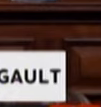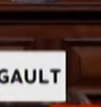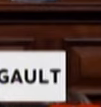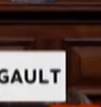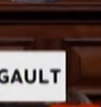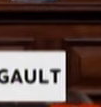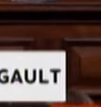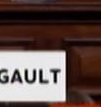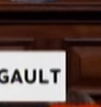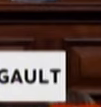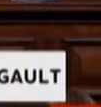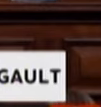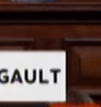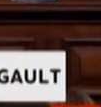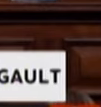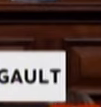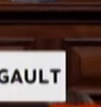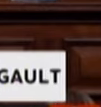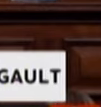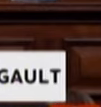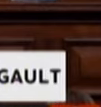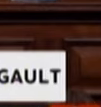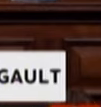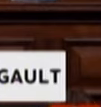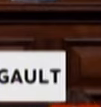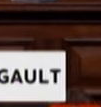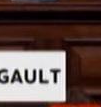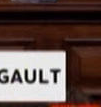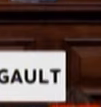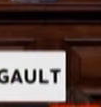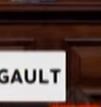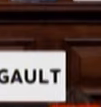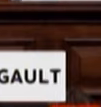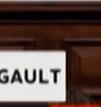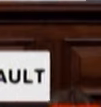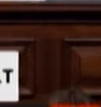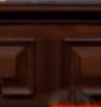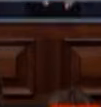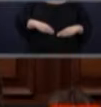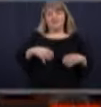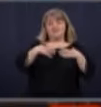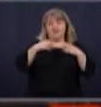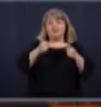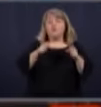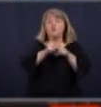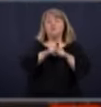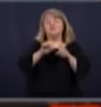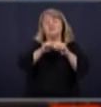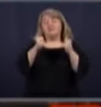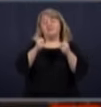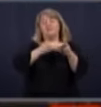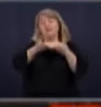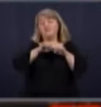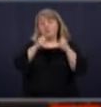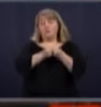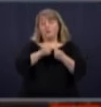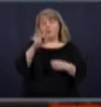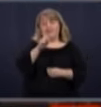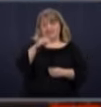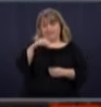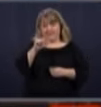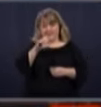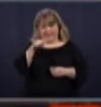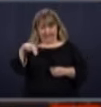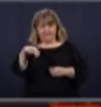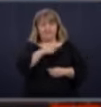presse du premier ministre François Legault, accompagné de la ministre de la Santé et des Services sociaux, Daniel Mécane, et du directeur